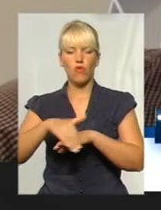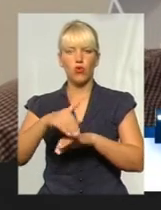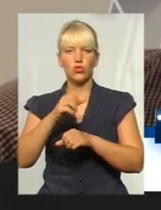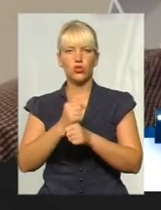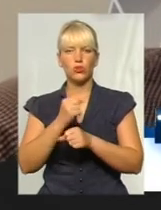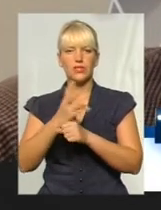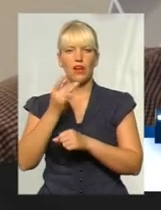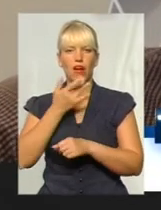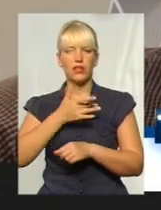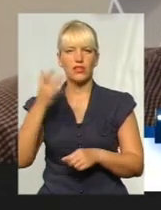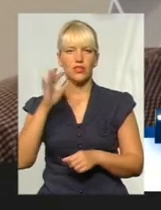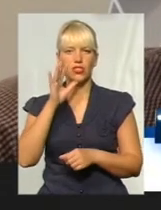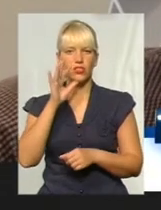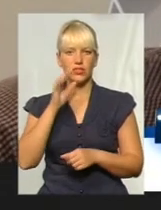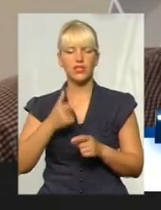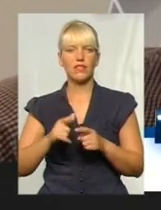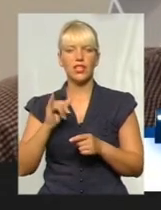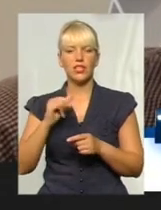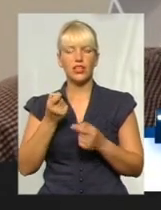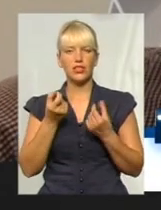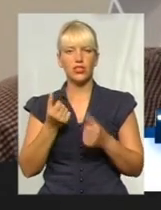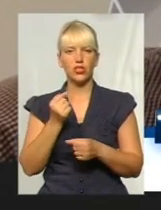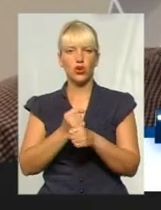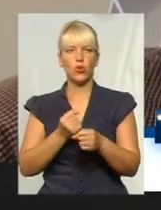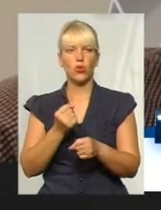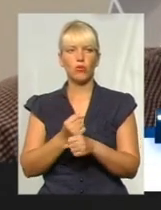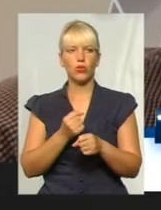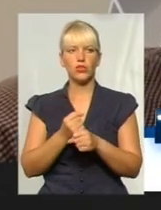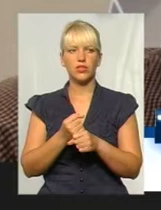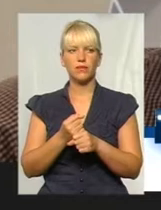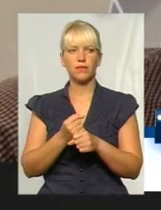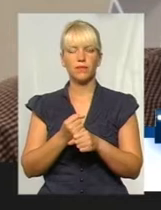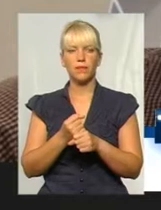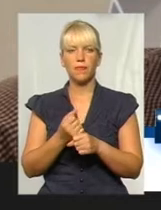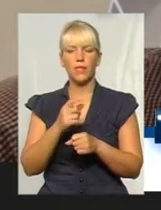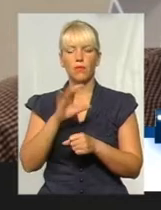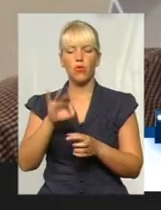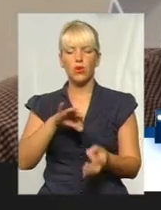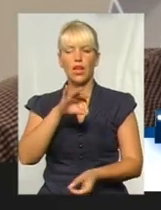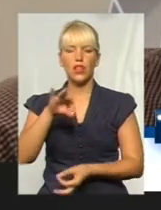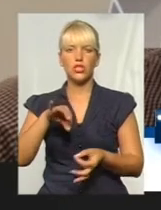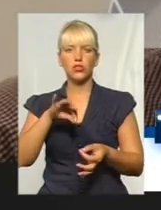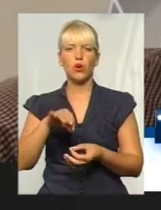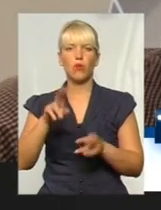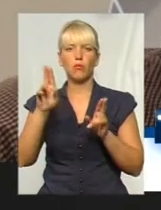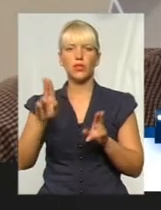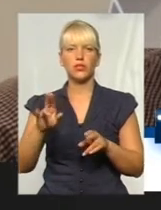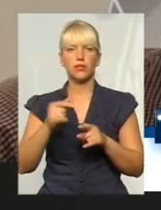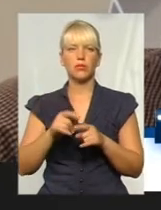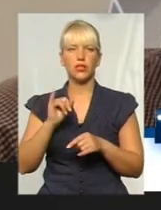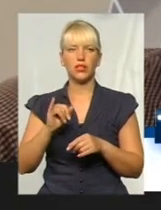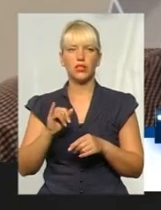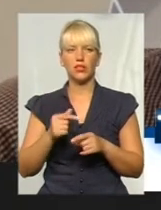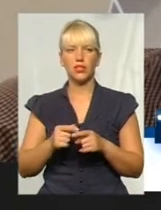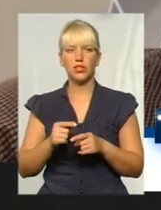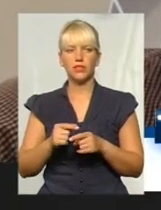лікарами. Ті великі рішки роблять це з залишковим принципом. Є і з залишковим рішенням. Немає